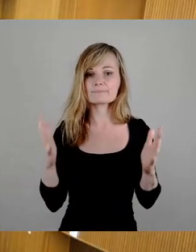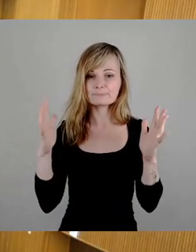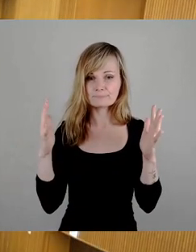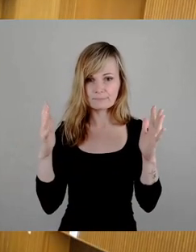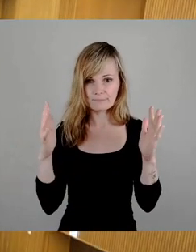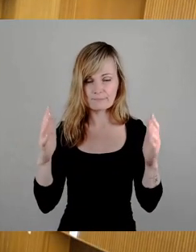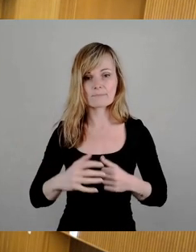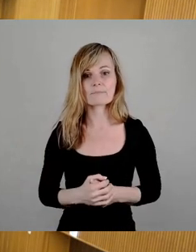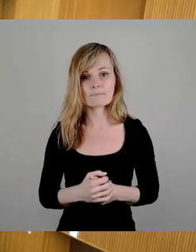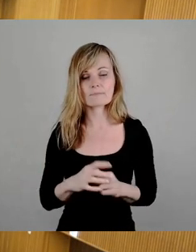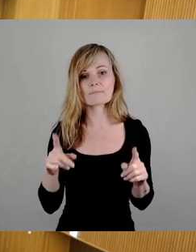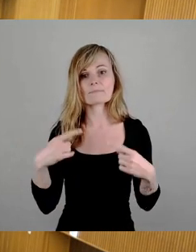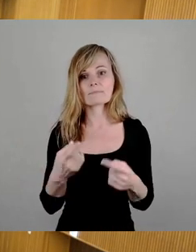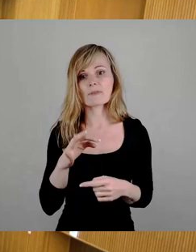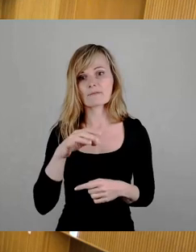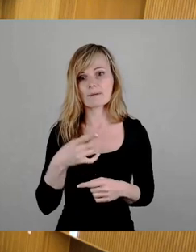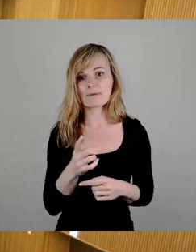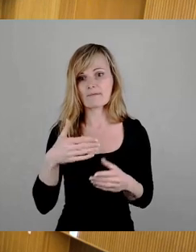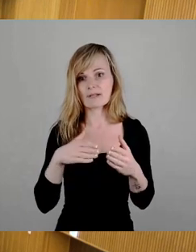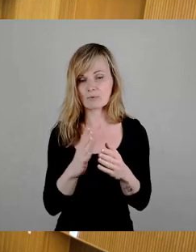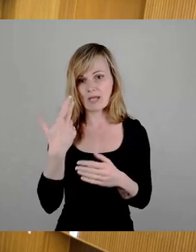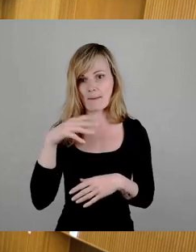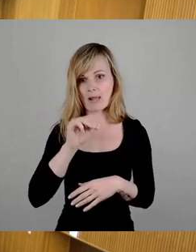Als nächstes FDP-Fraktion, Herr Maloney.